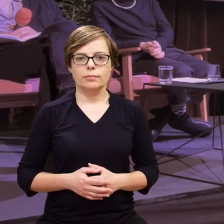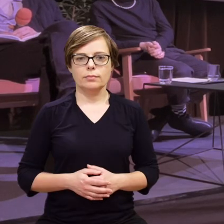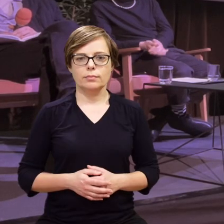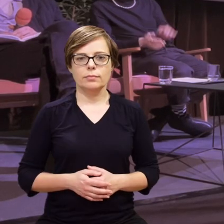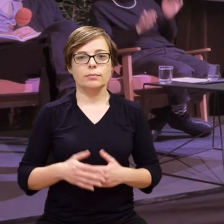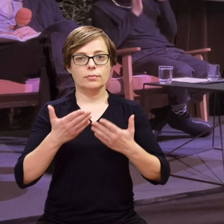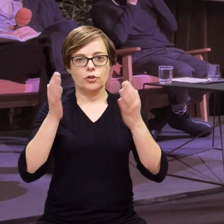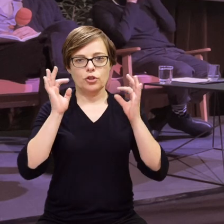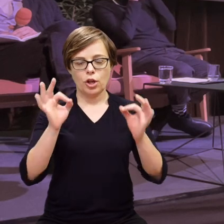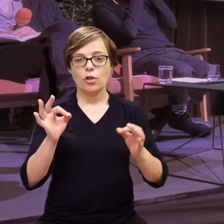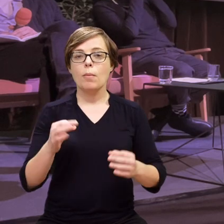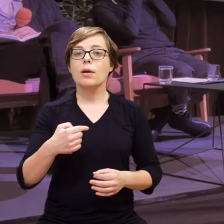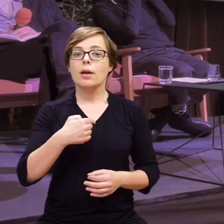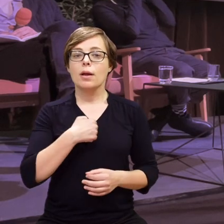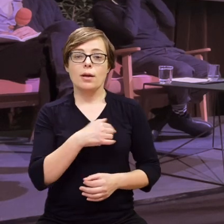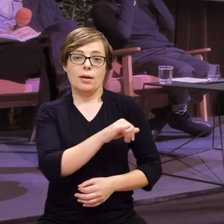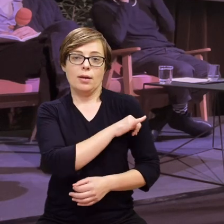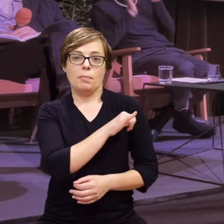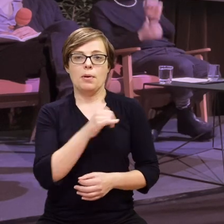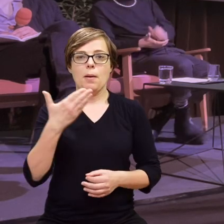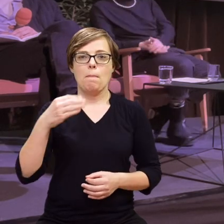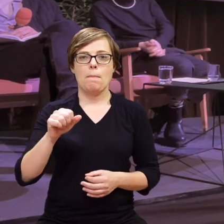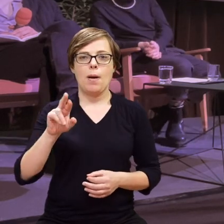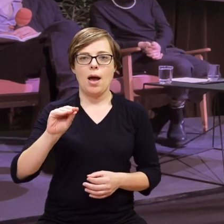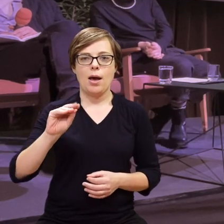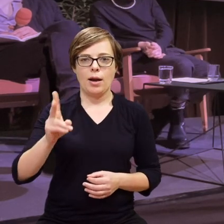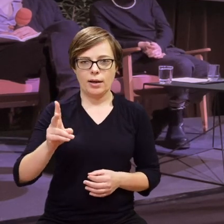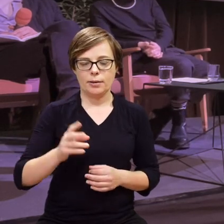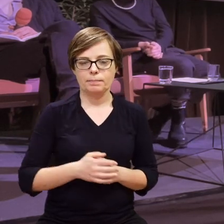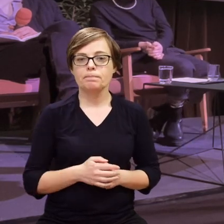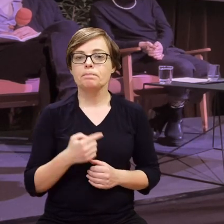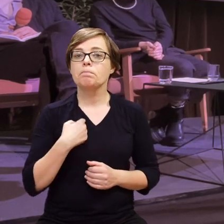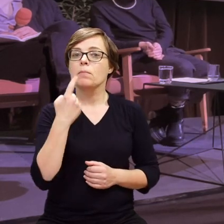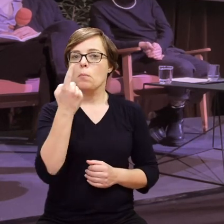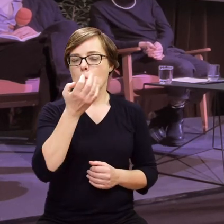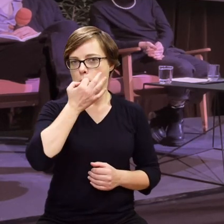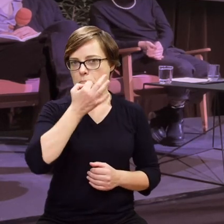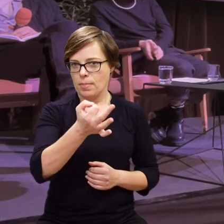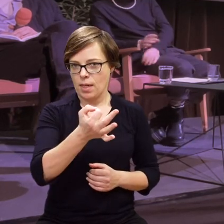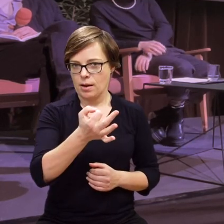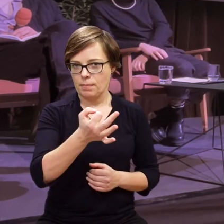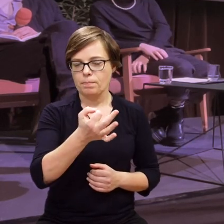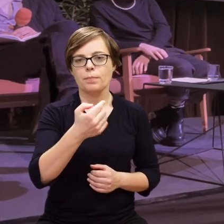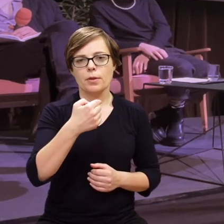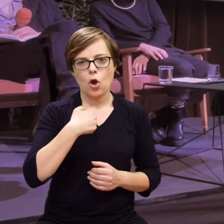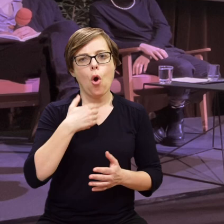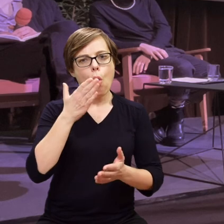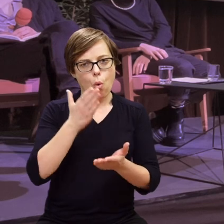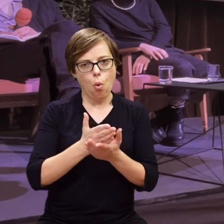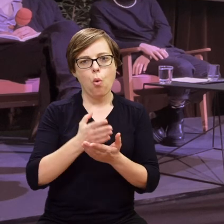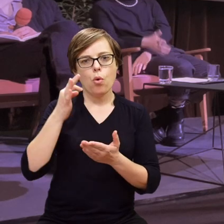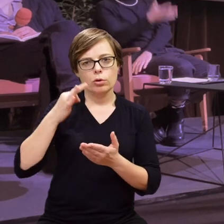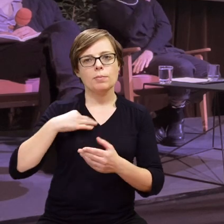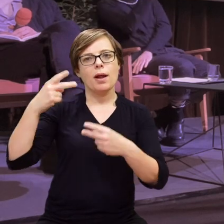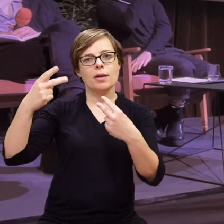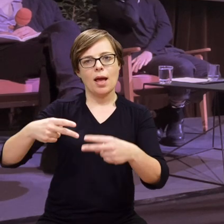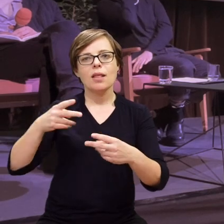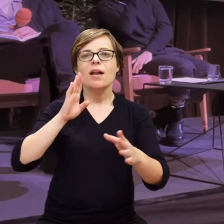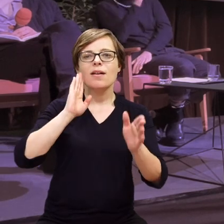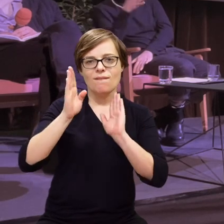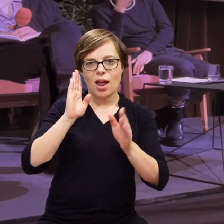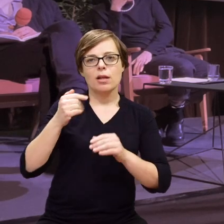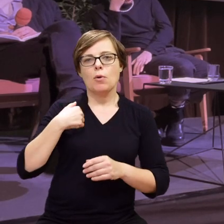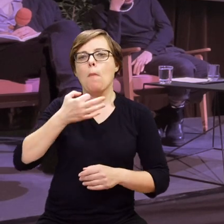Dzień dobry, mam na imię Marek. Jedno pytanie, ja już Pani Annie zadałem na